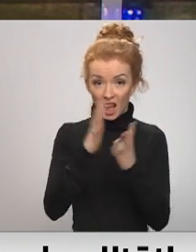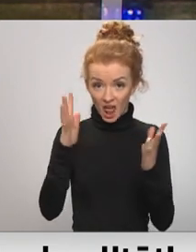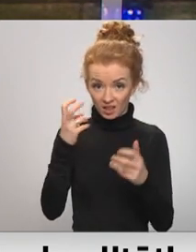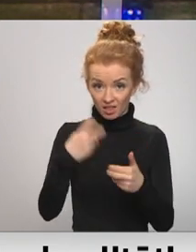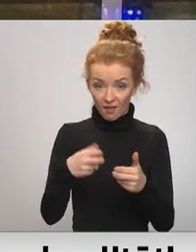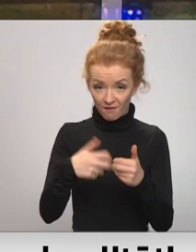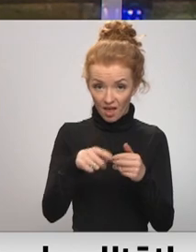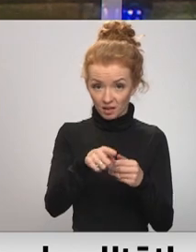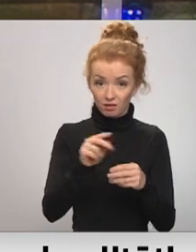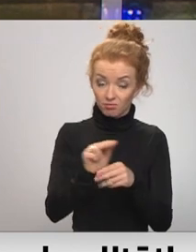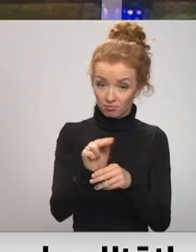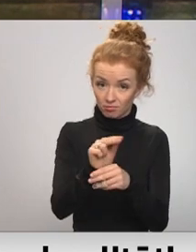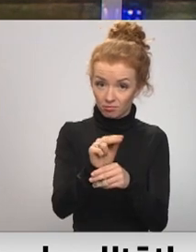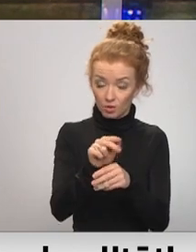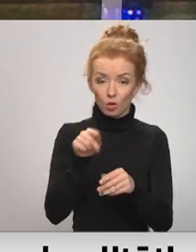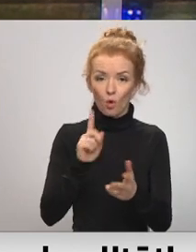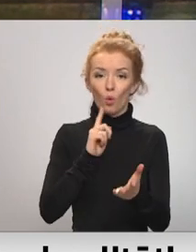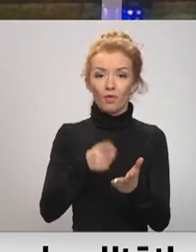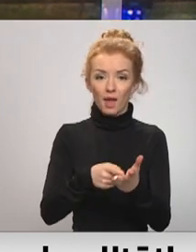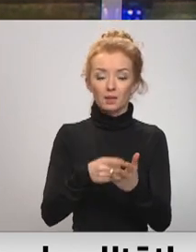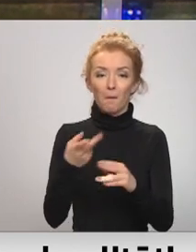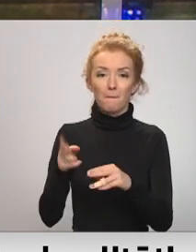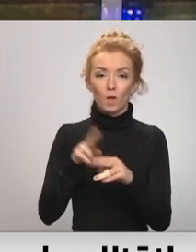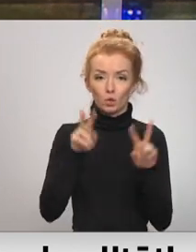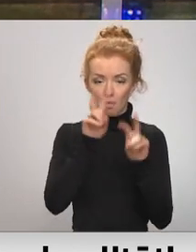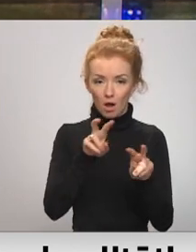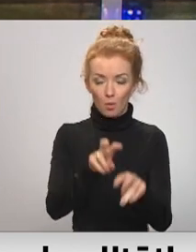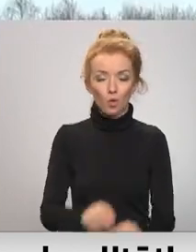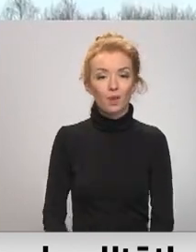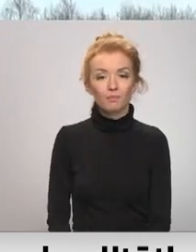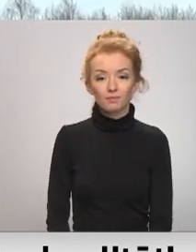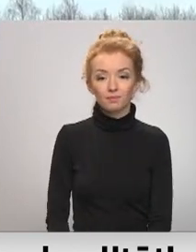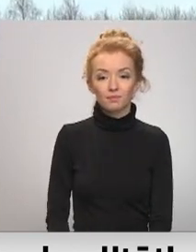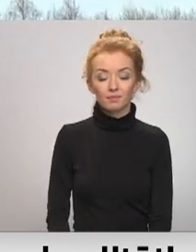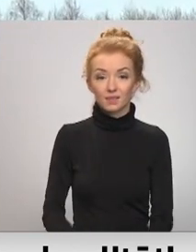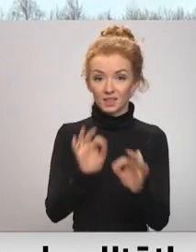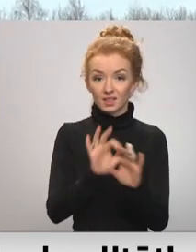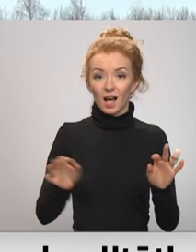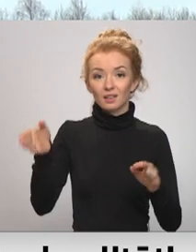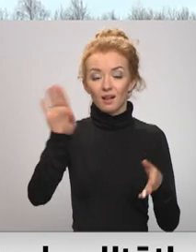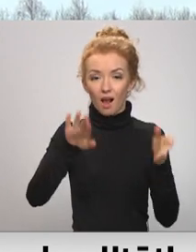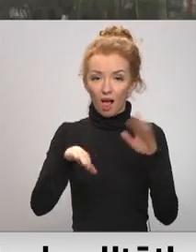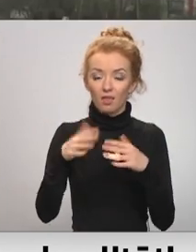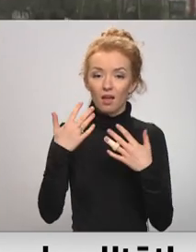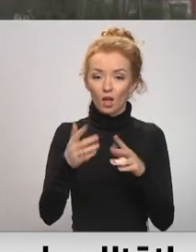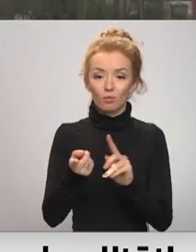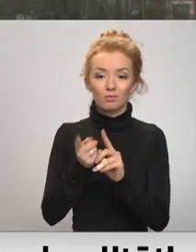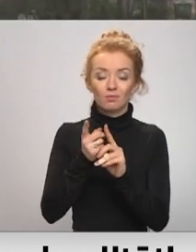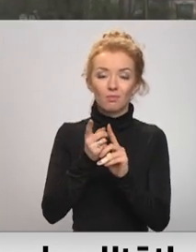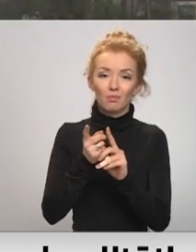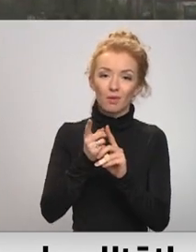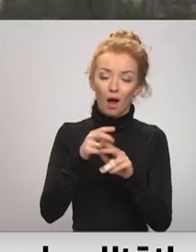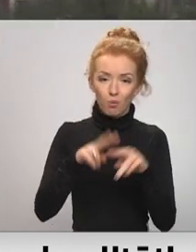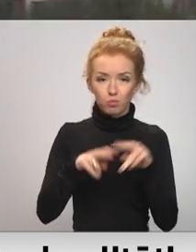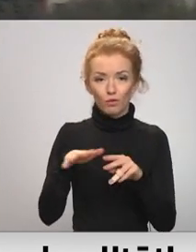apjoms būvniekam būs jānovērš, tikšot noteikts pēc papildu pārbaudes. Skaistkalni jau sen pāraugusi ciematu robežas un